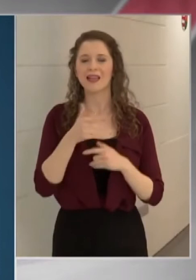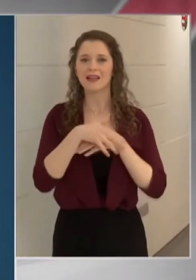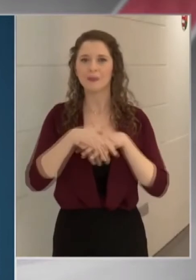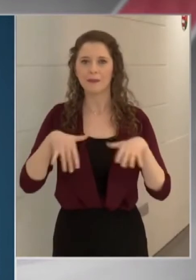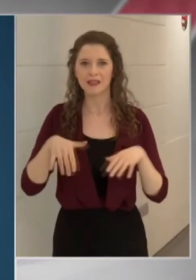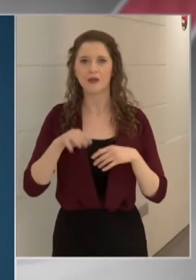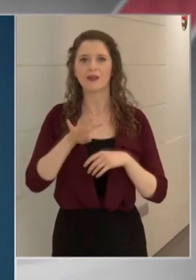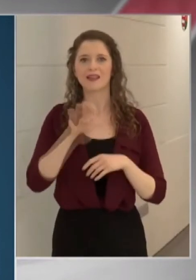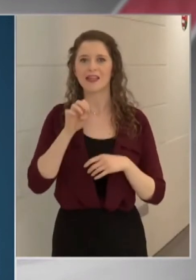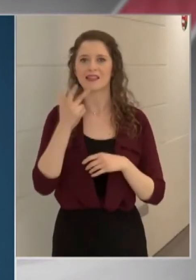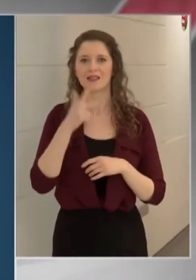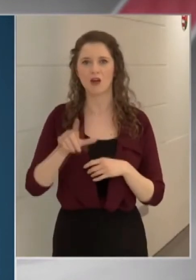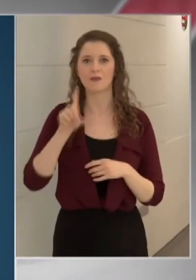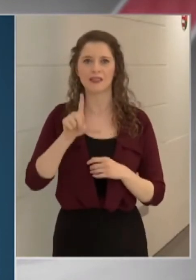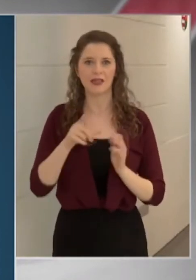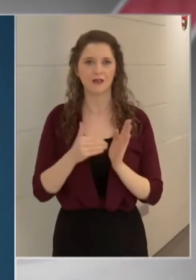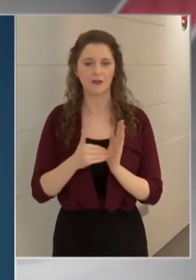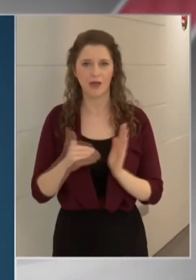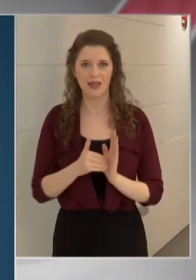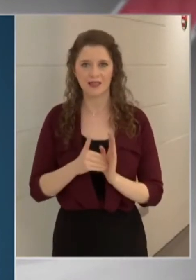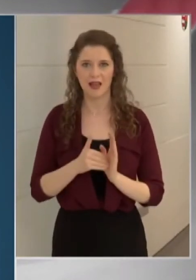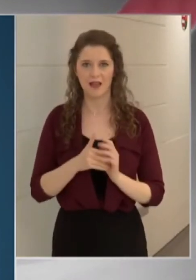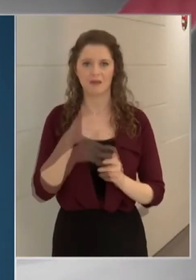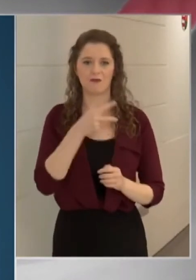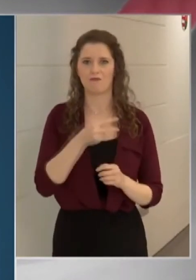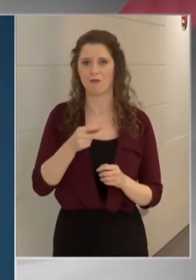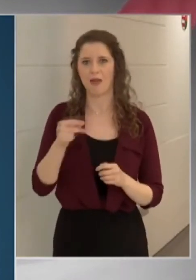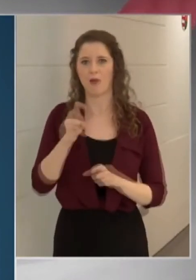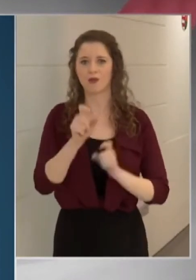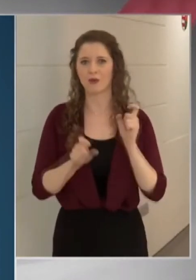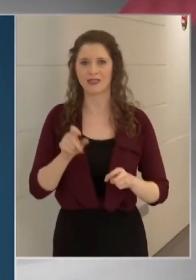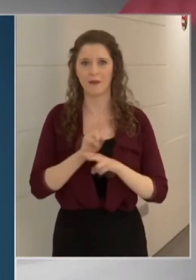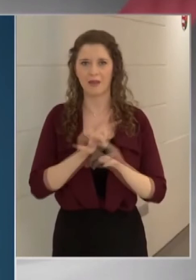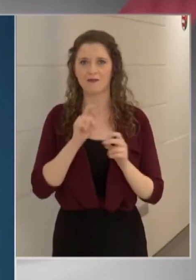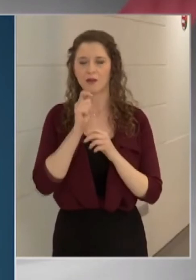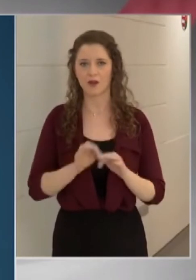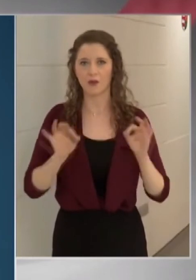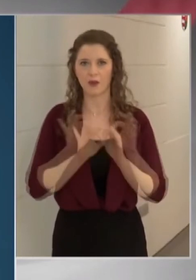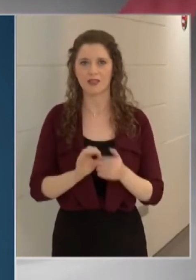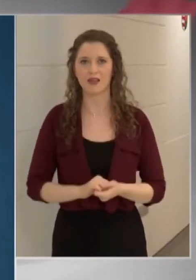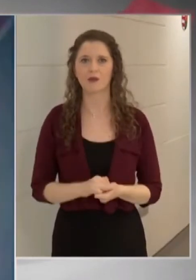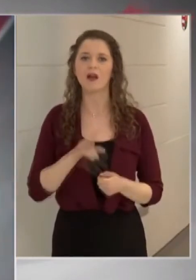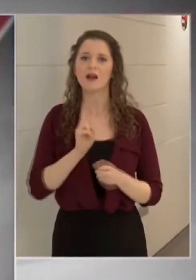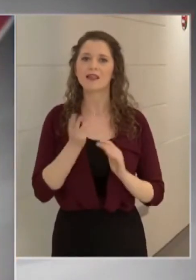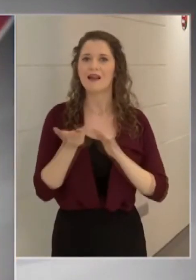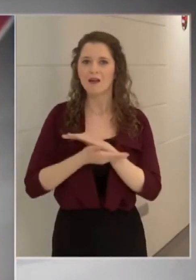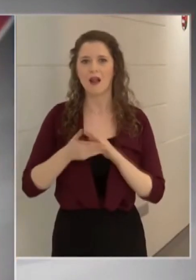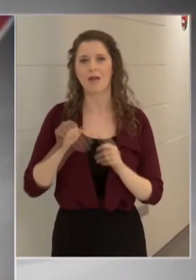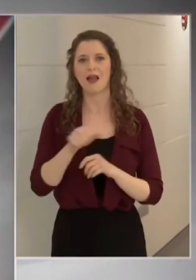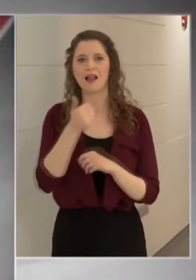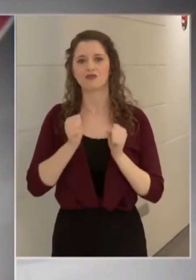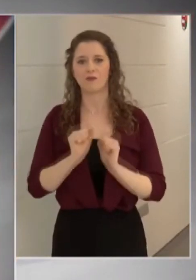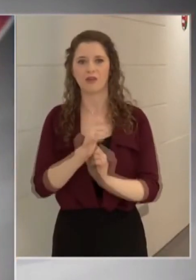432 ezer beoltott személy van már Magyarországon, aki legalább az első